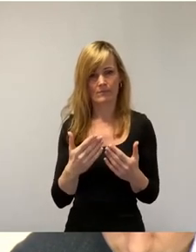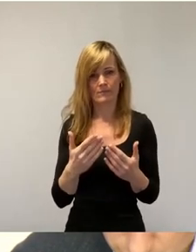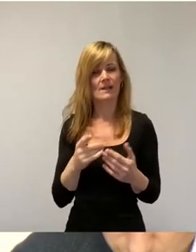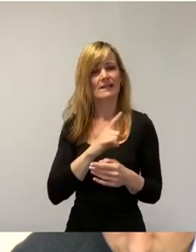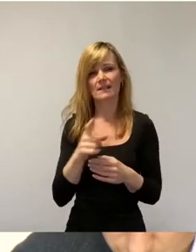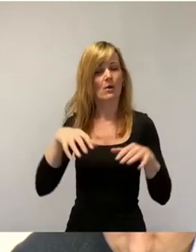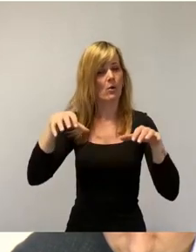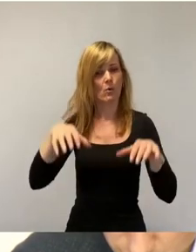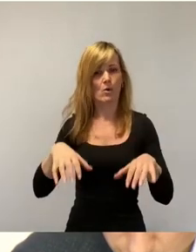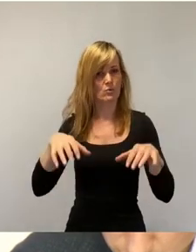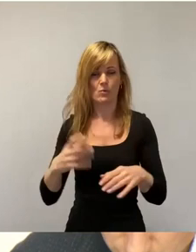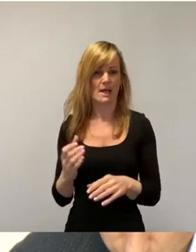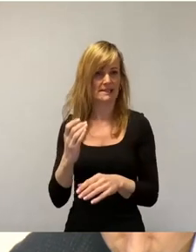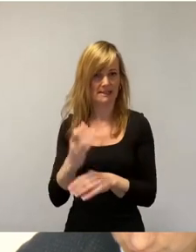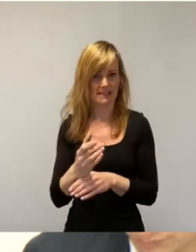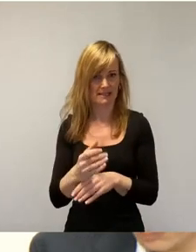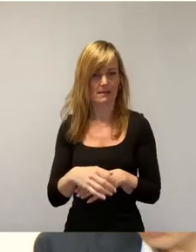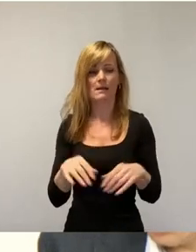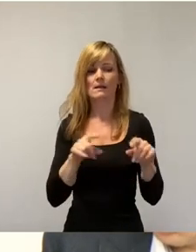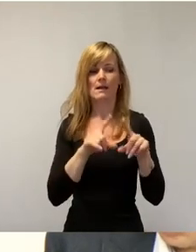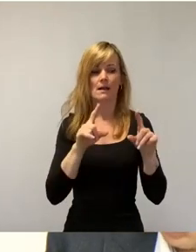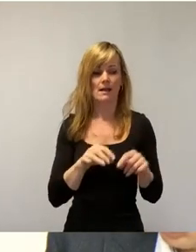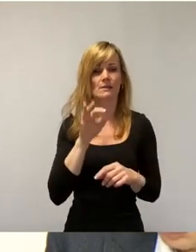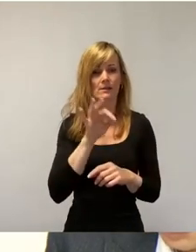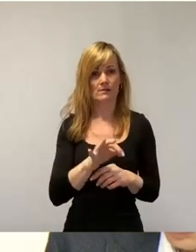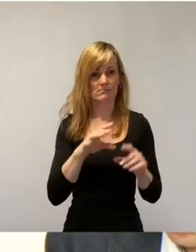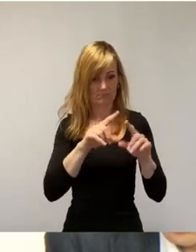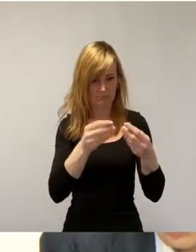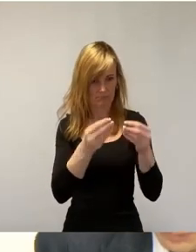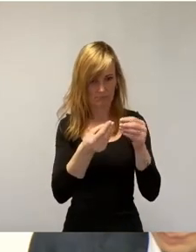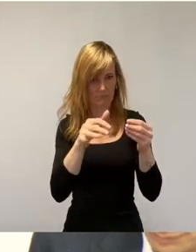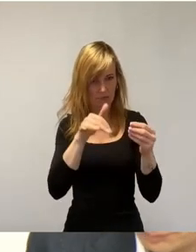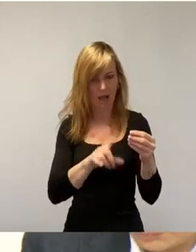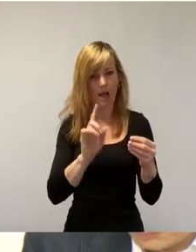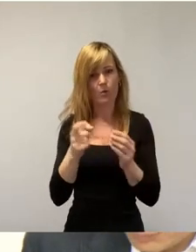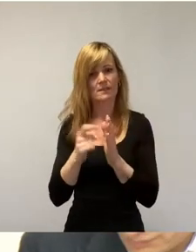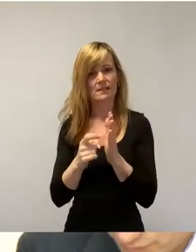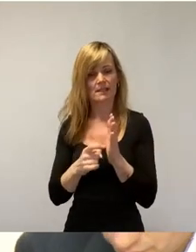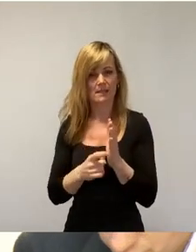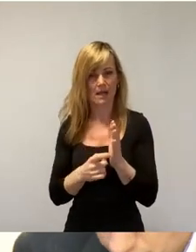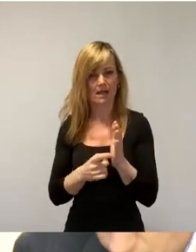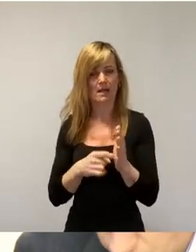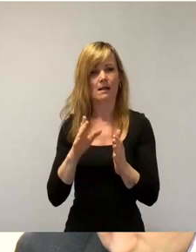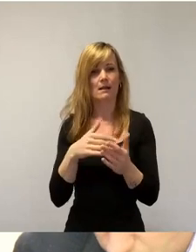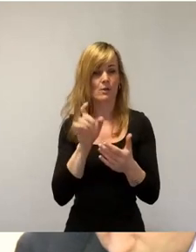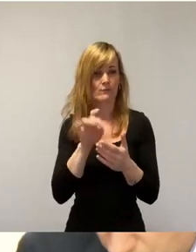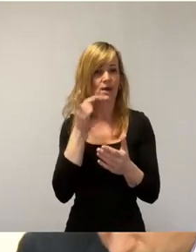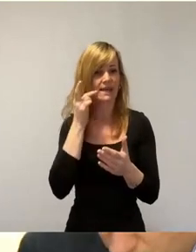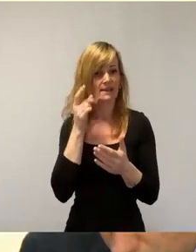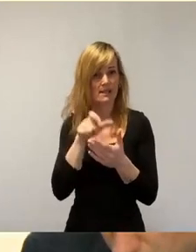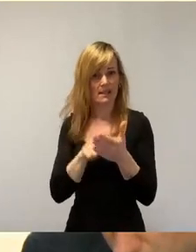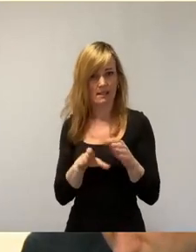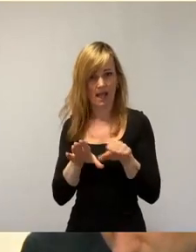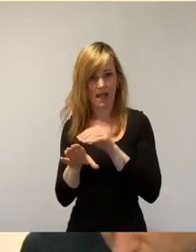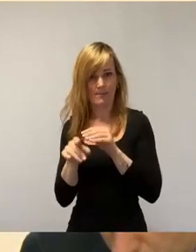Keine Karte sowohl physisch als auch möglichst digital auf dem Smartphone. Keine